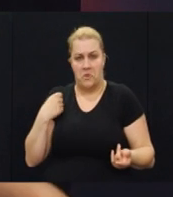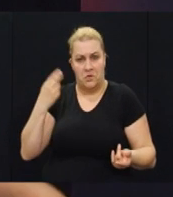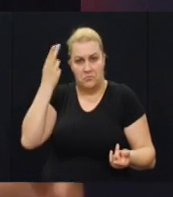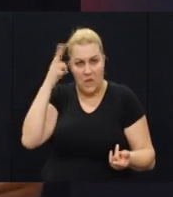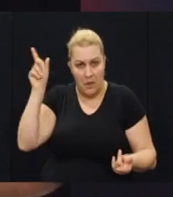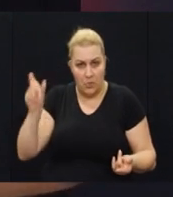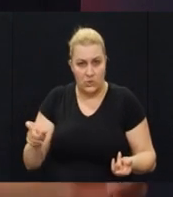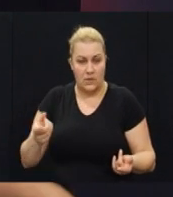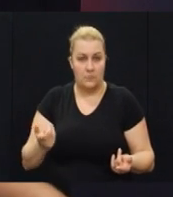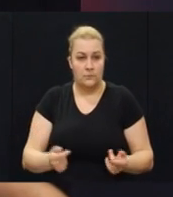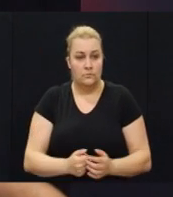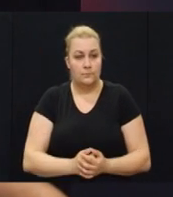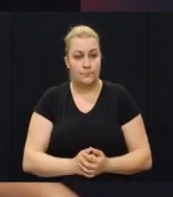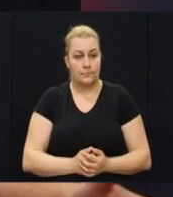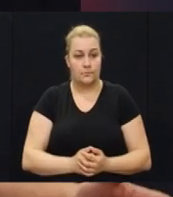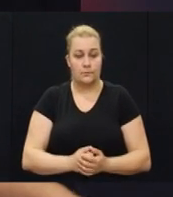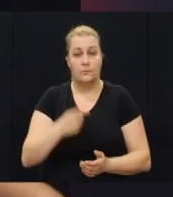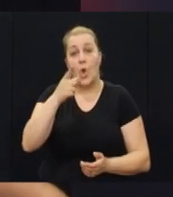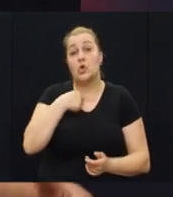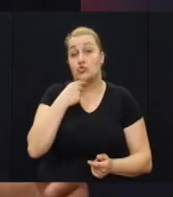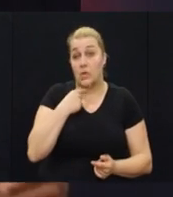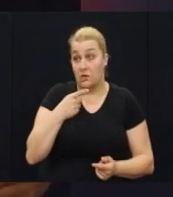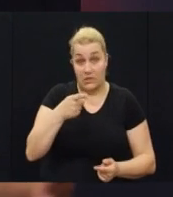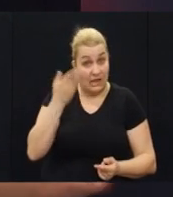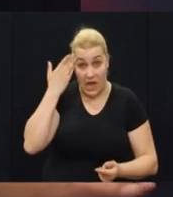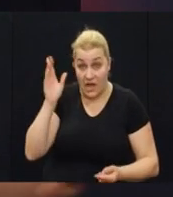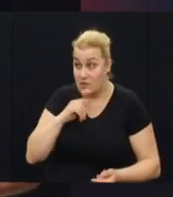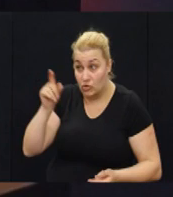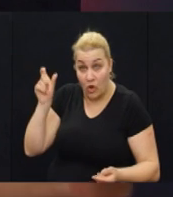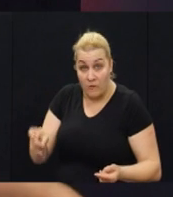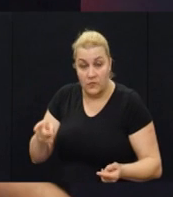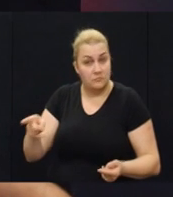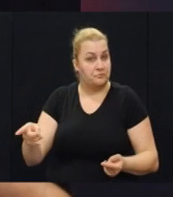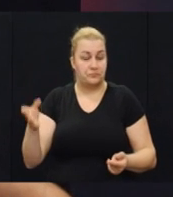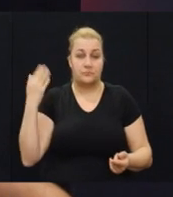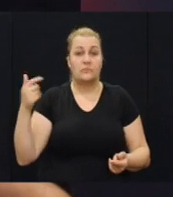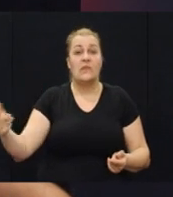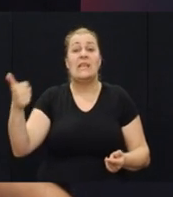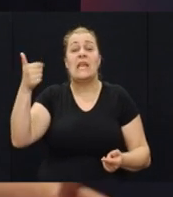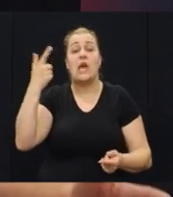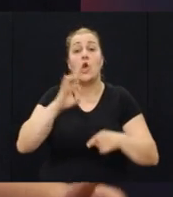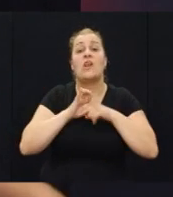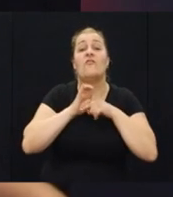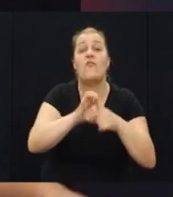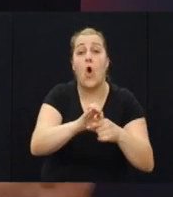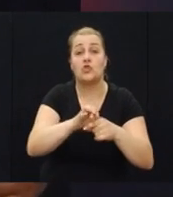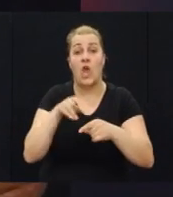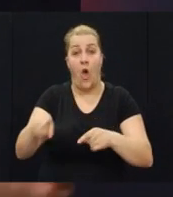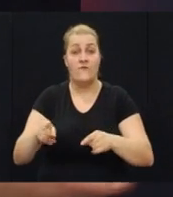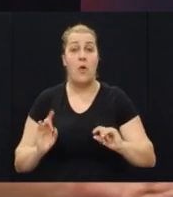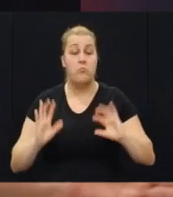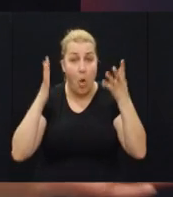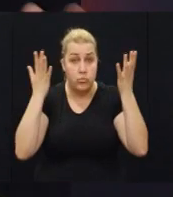poznavao, nisam nisam spratio toliko to. Oni kažu, zar ti ne znaš, pa to je jedan od ovih... Vođa pobune. Vođa pobune,